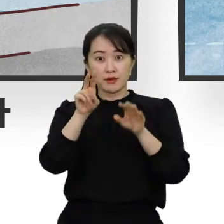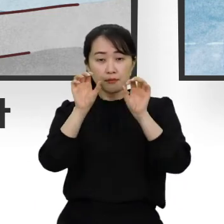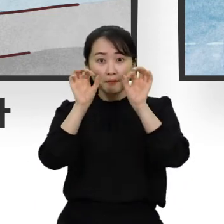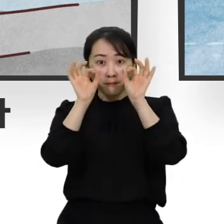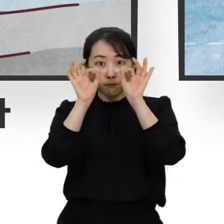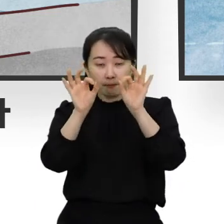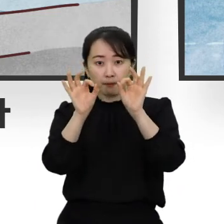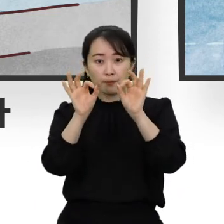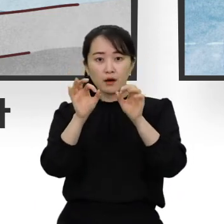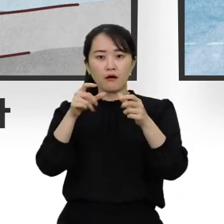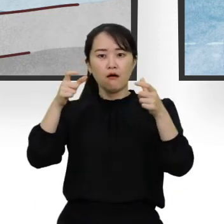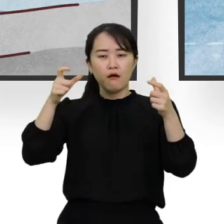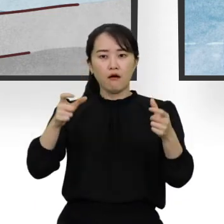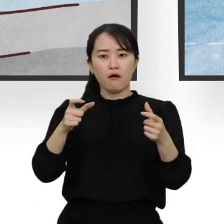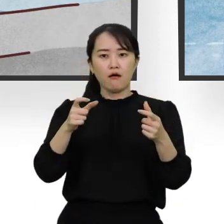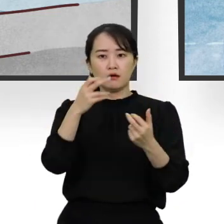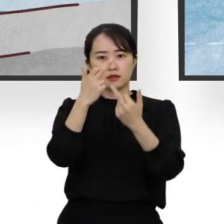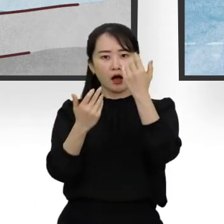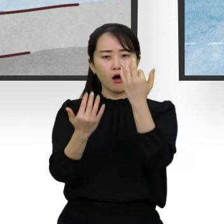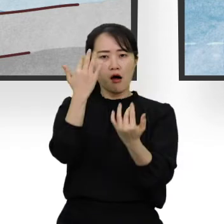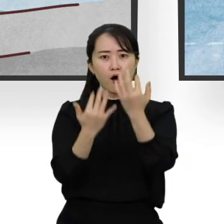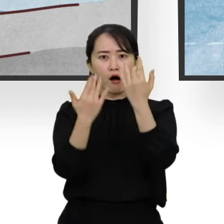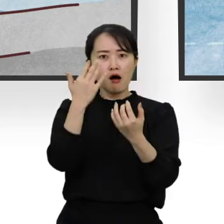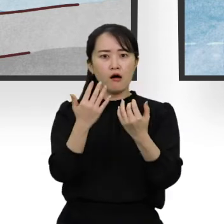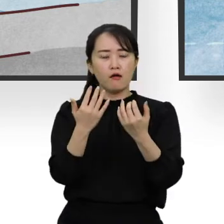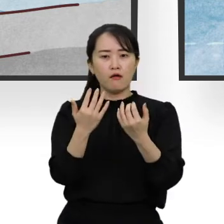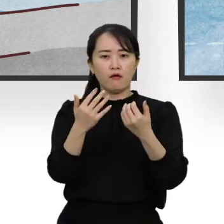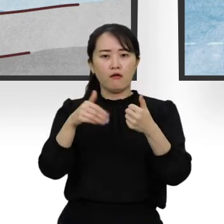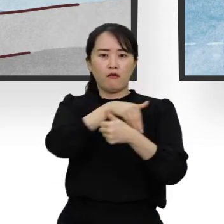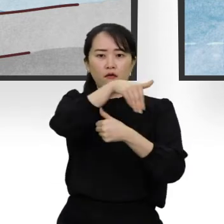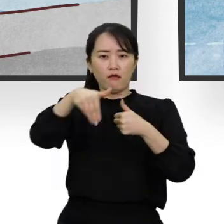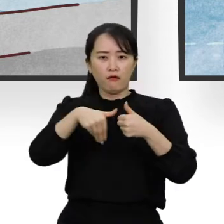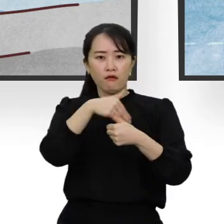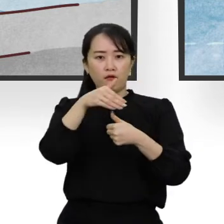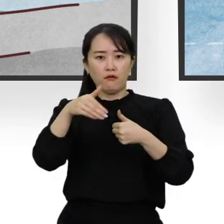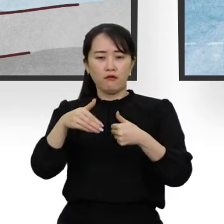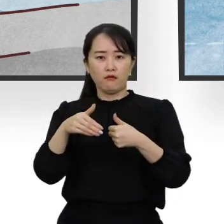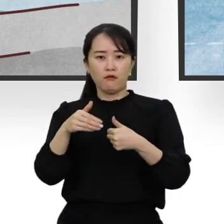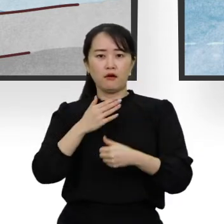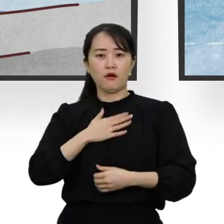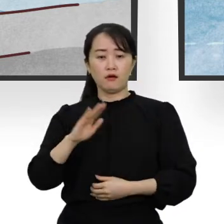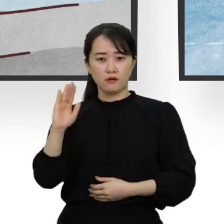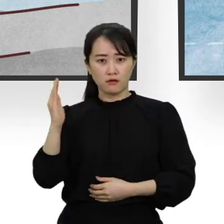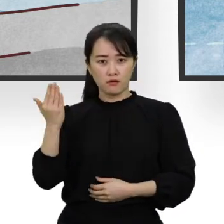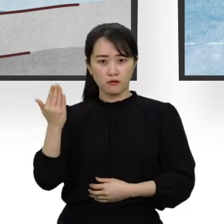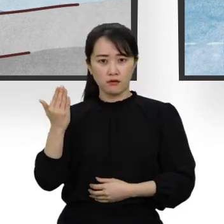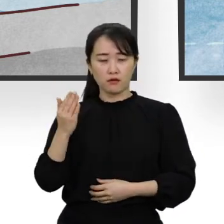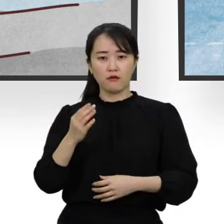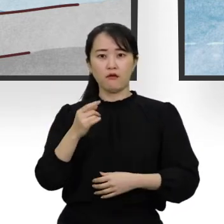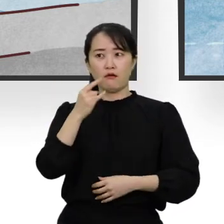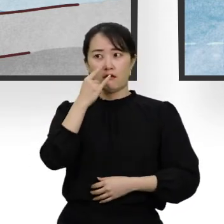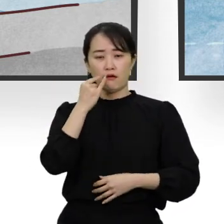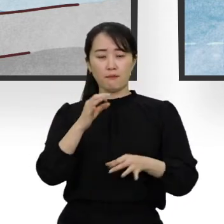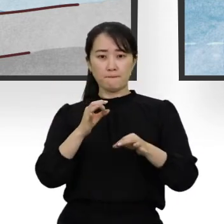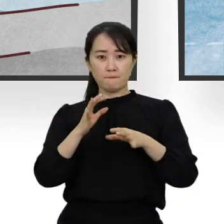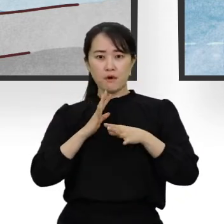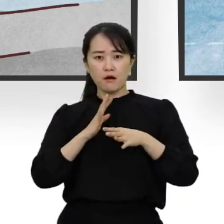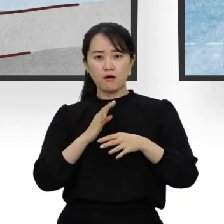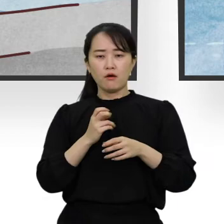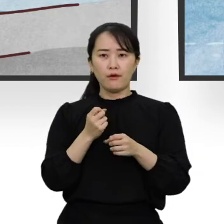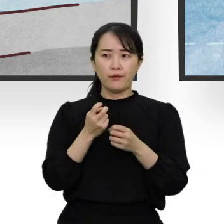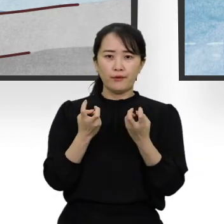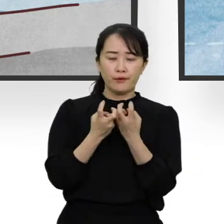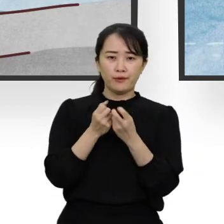살고 있는 지역의 산불이나 동네 전체가 활활 타오르고 있었습니다. A씨는 놀란 마음에 안절부절